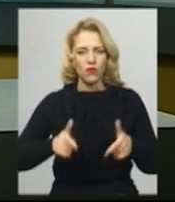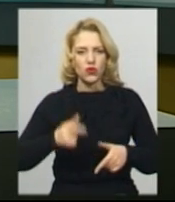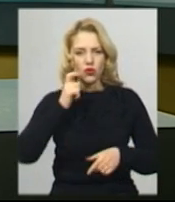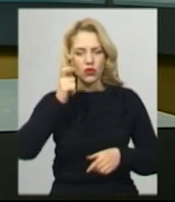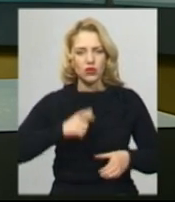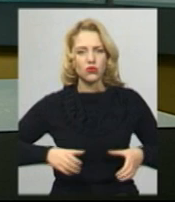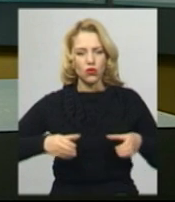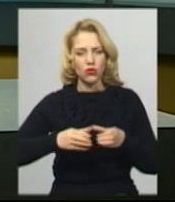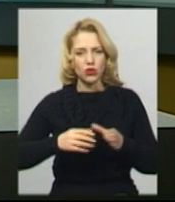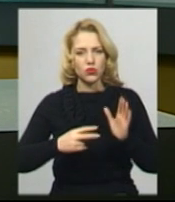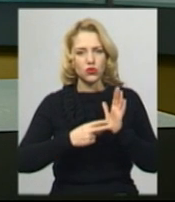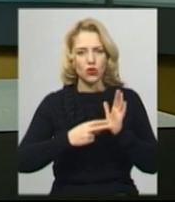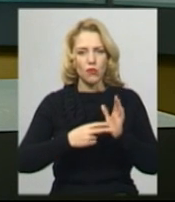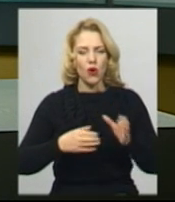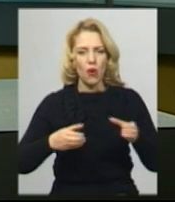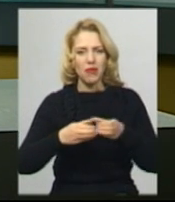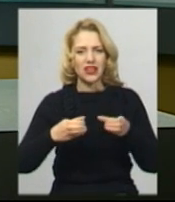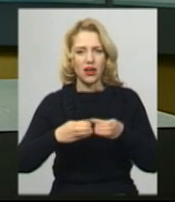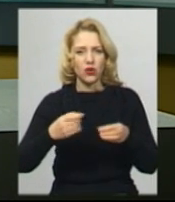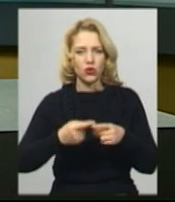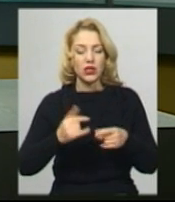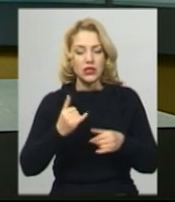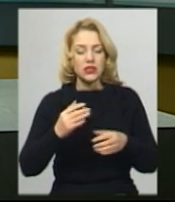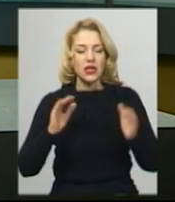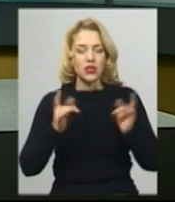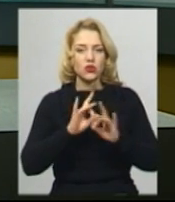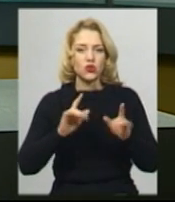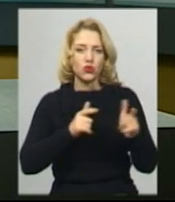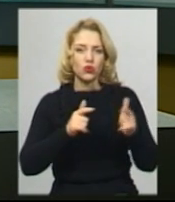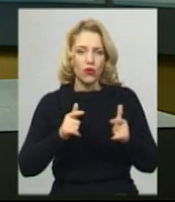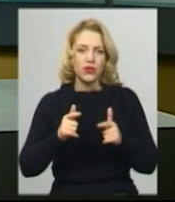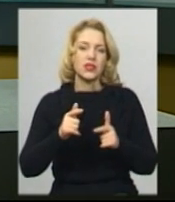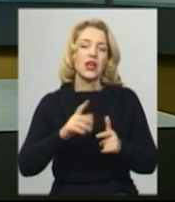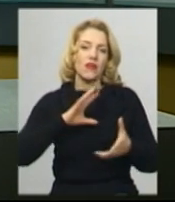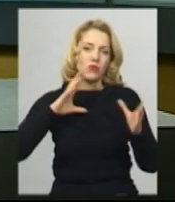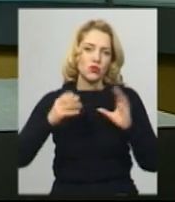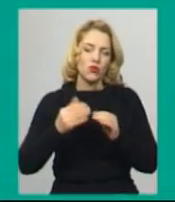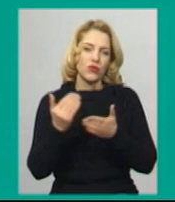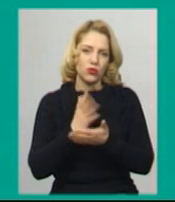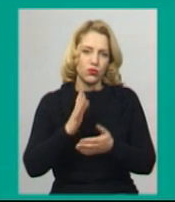7-го батальйону. Наразі сюжет готується до ефіру. Більше дивіться у підсумковому випуску новин.